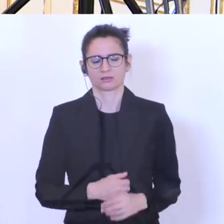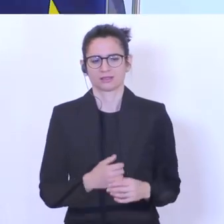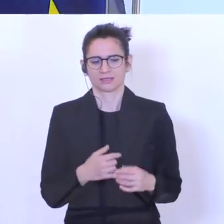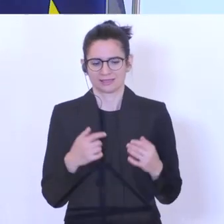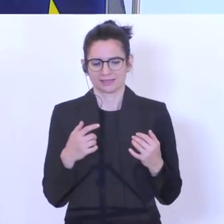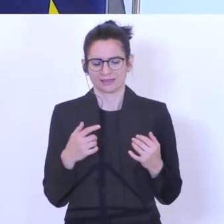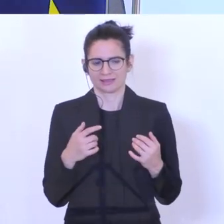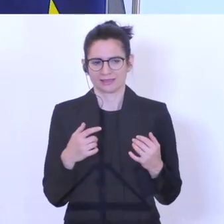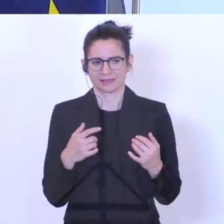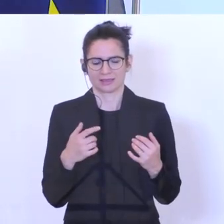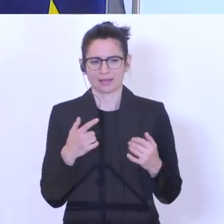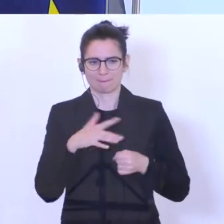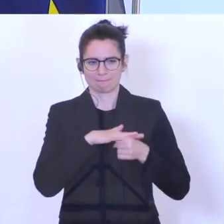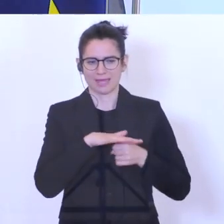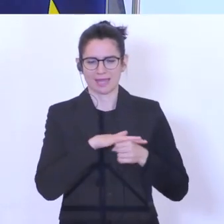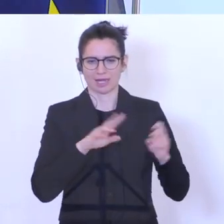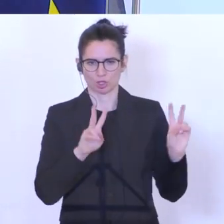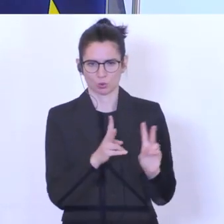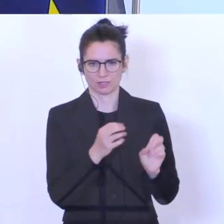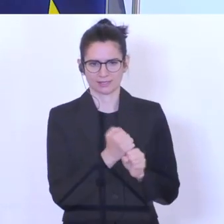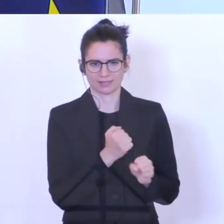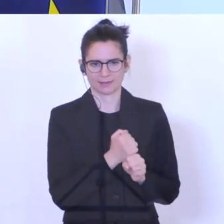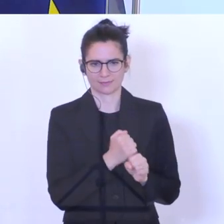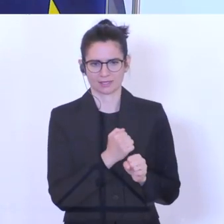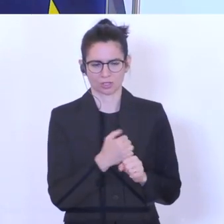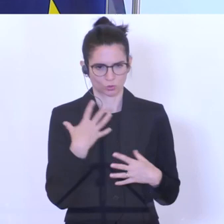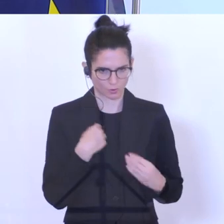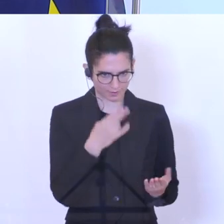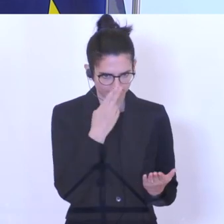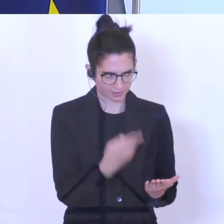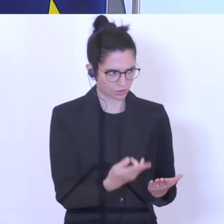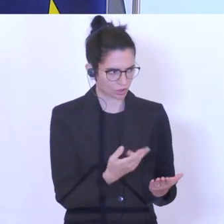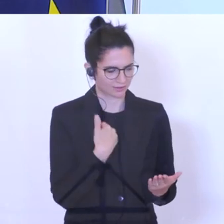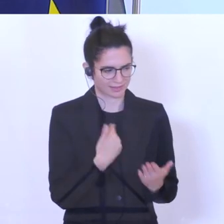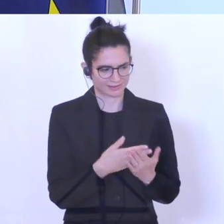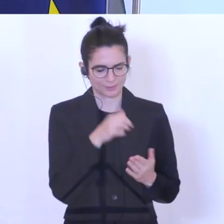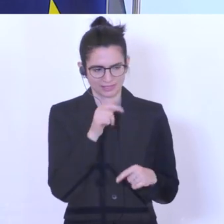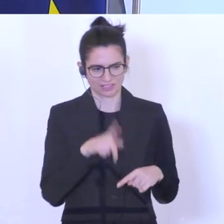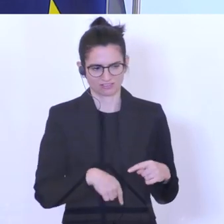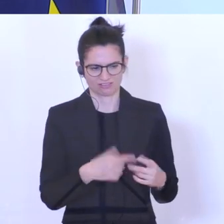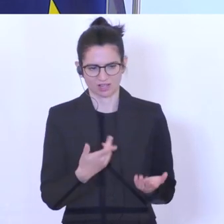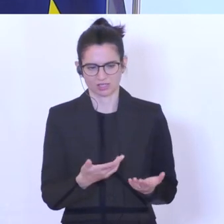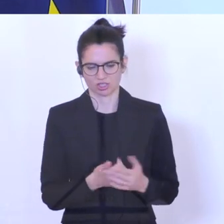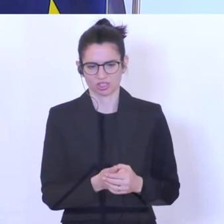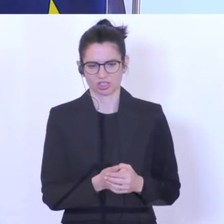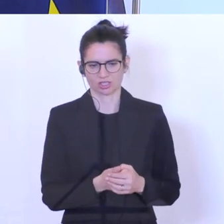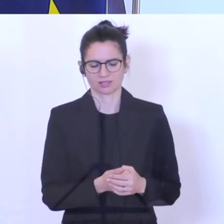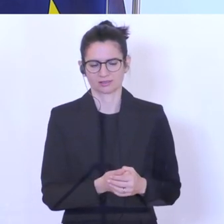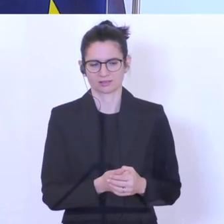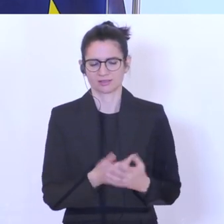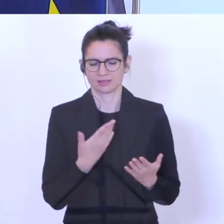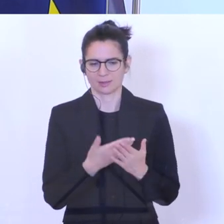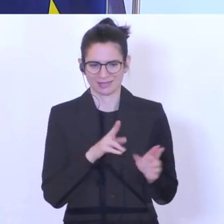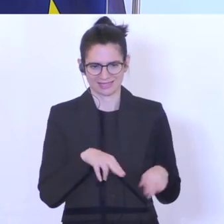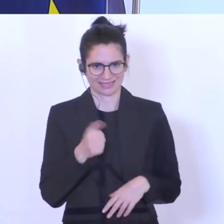Hier wurden im Bereich der Kurzarbeit, ich schaue nur noch ganz kurz nach, damit ich jetzt auch diese Woche die richtigen